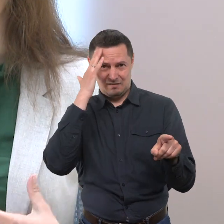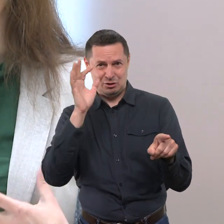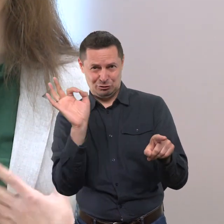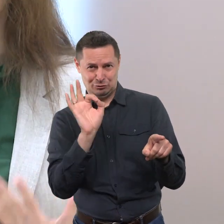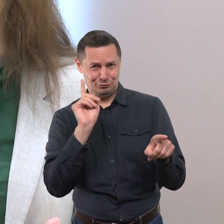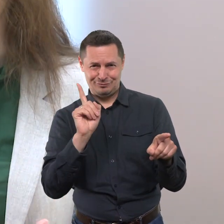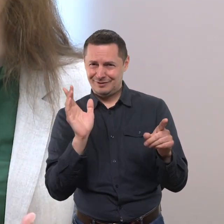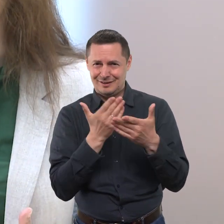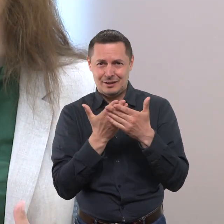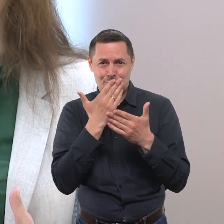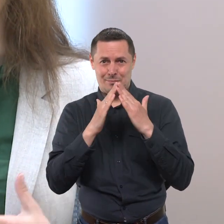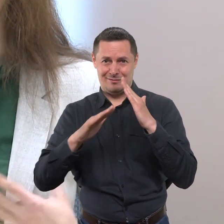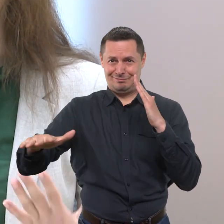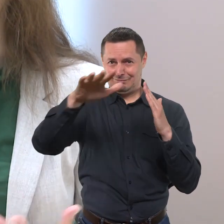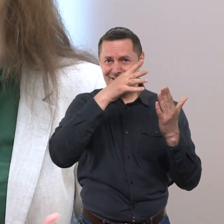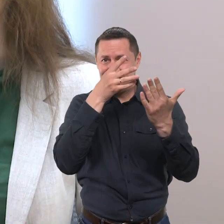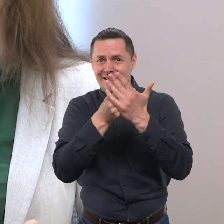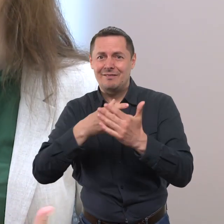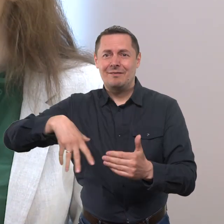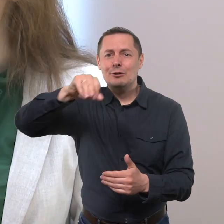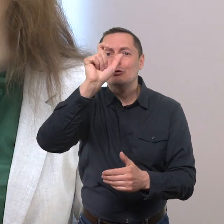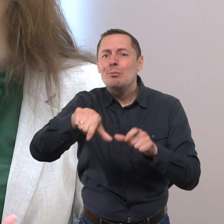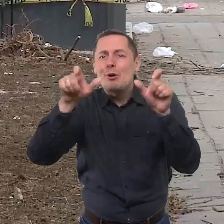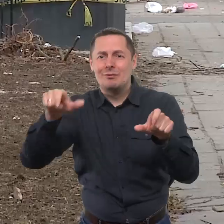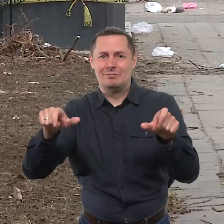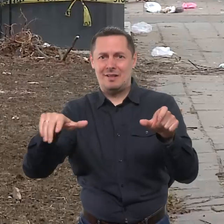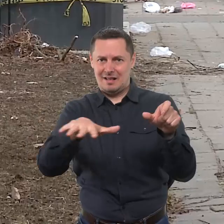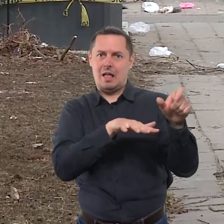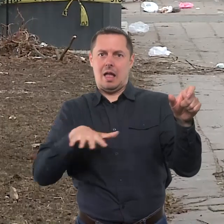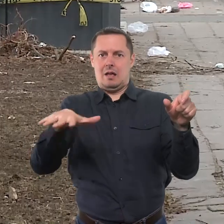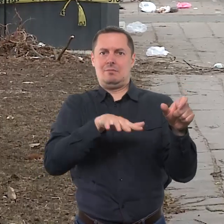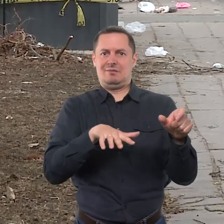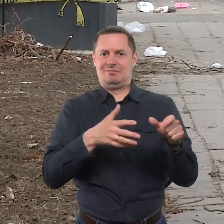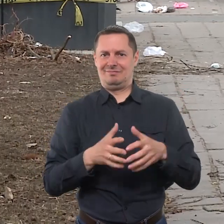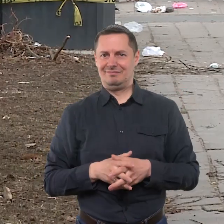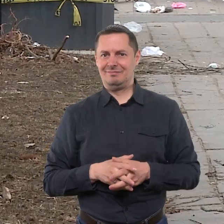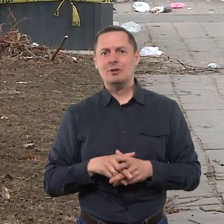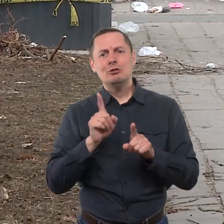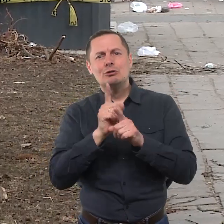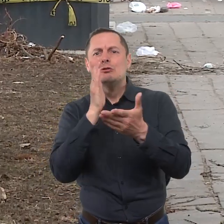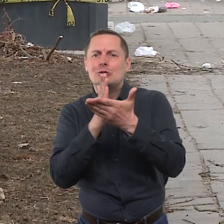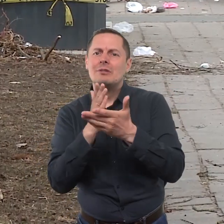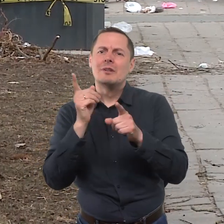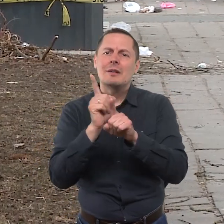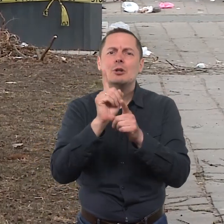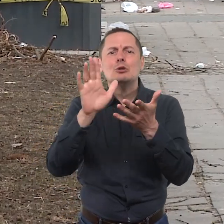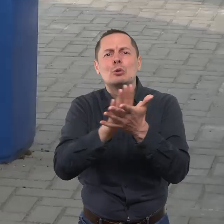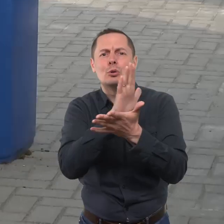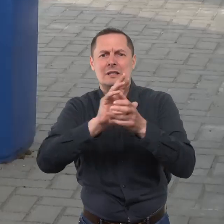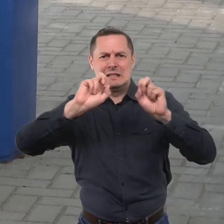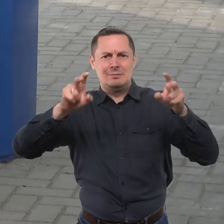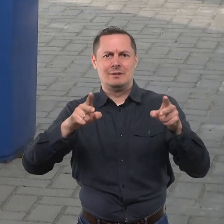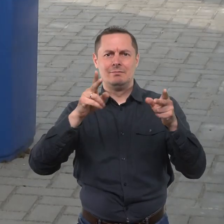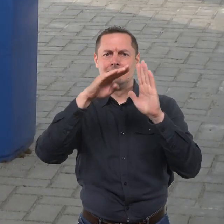į miestą. Tai yra į mūsų visų kiemą. Eglio brūžinė primena, kad tinkam įtvarkyti šikšlės yra būtina.